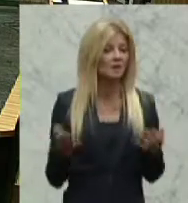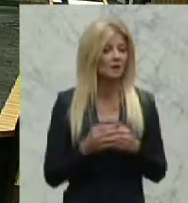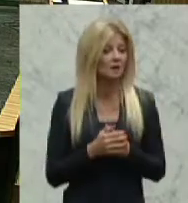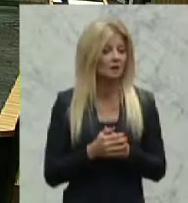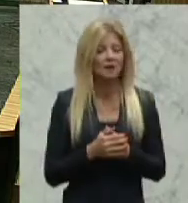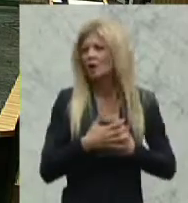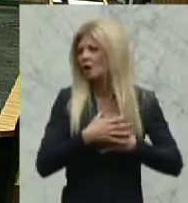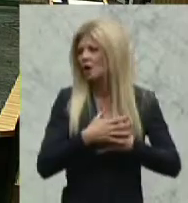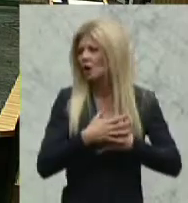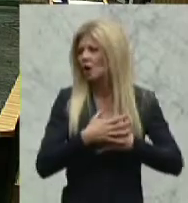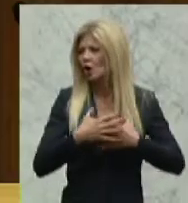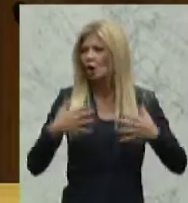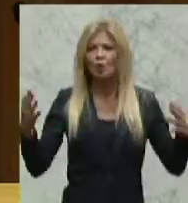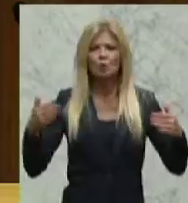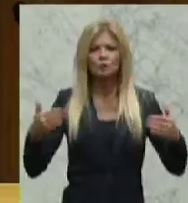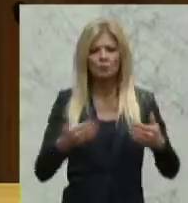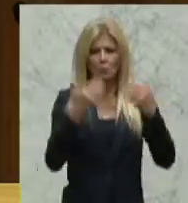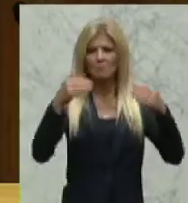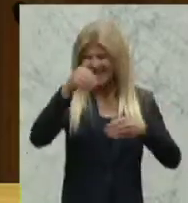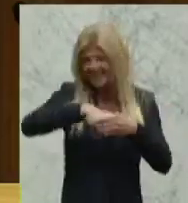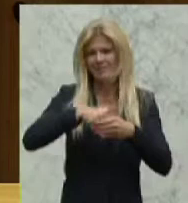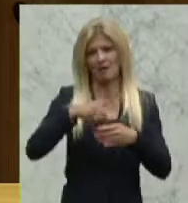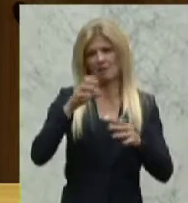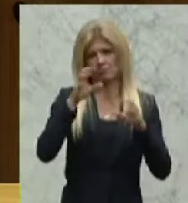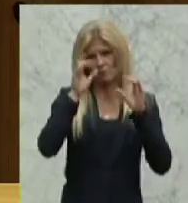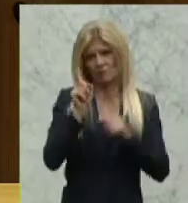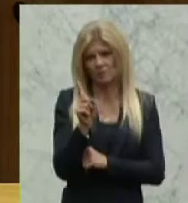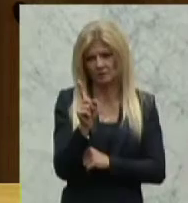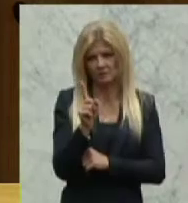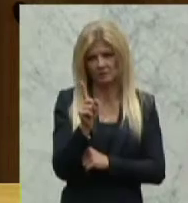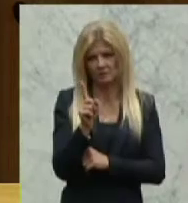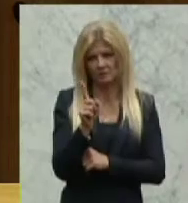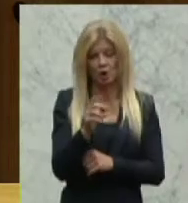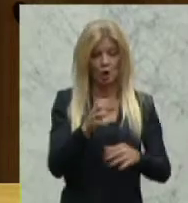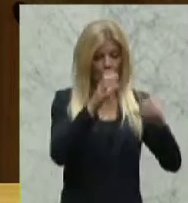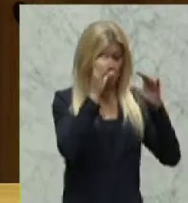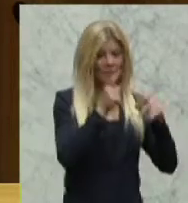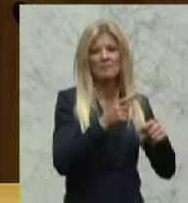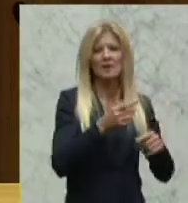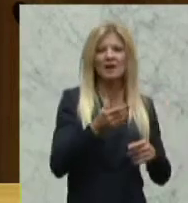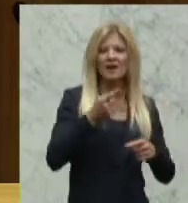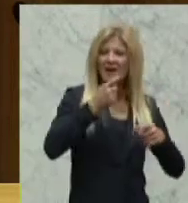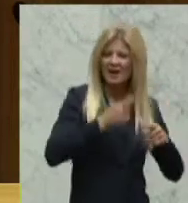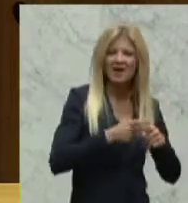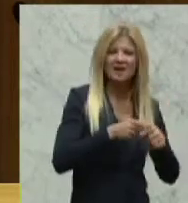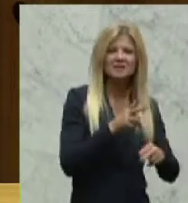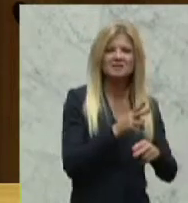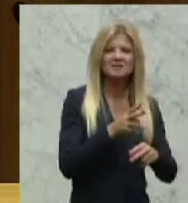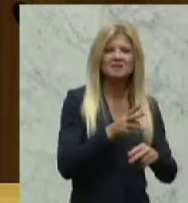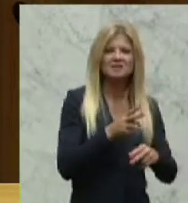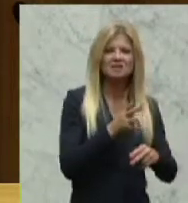Uneinigkeit besteht. Wir haben hier die ÖVP-ehemalige Staatssekretärin, Familienstaatssekretärin